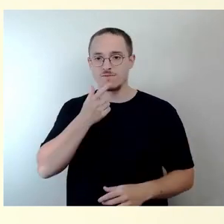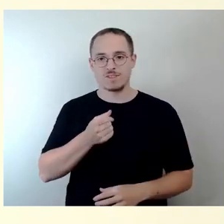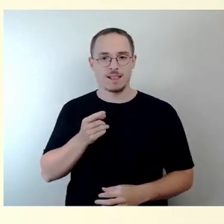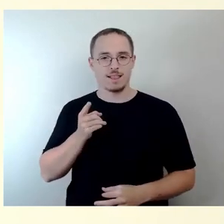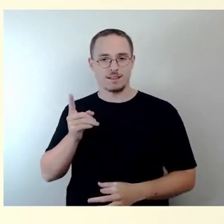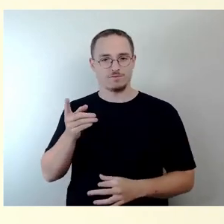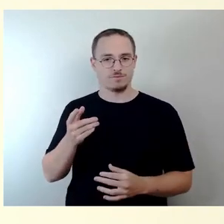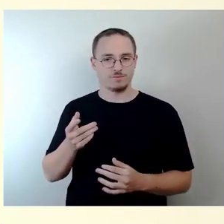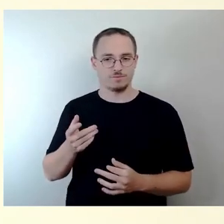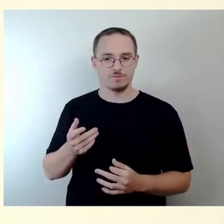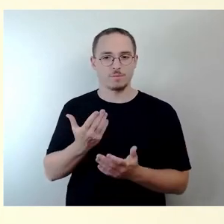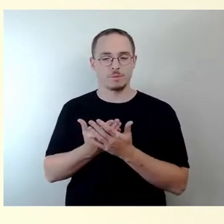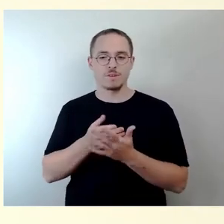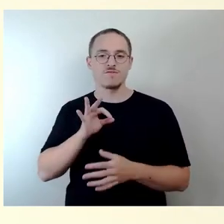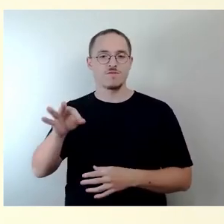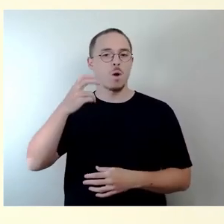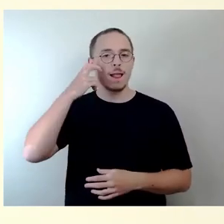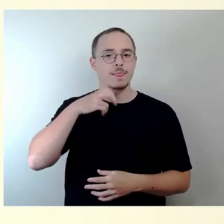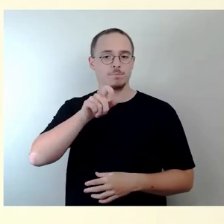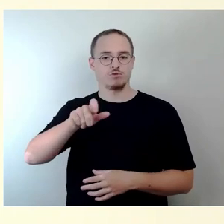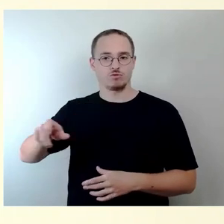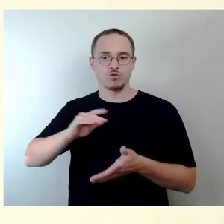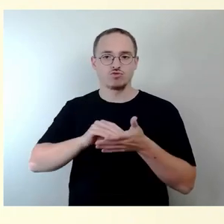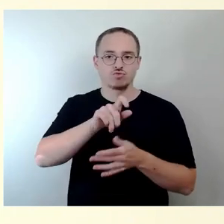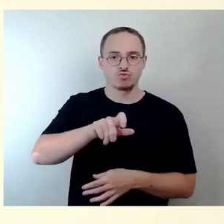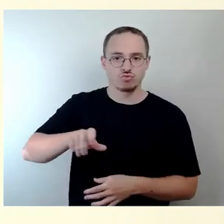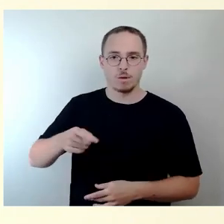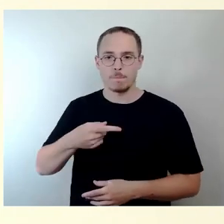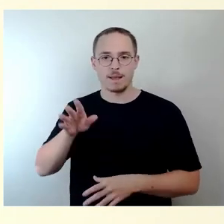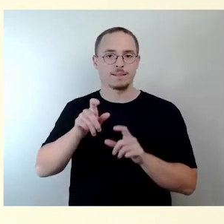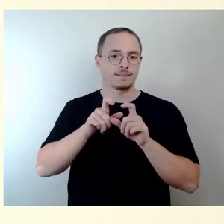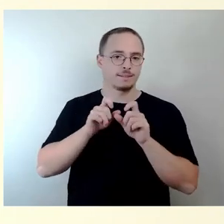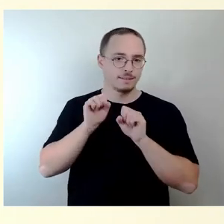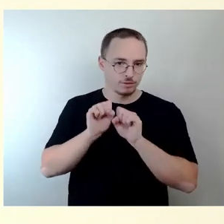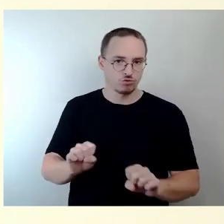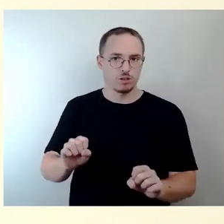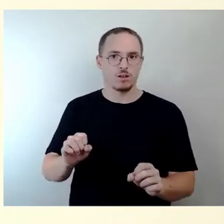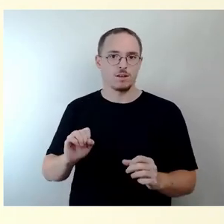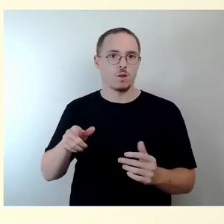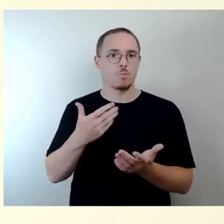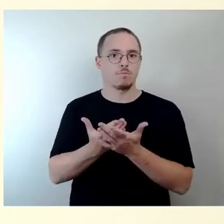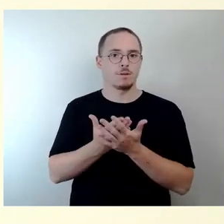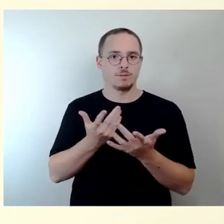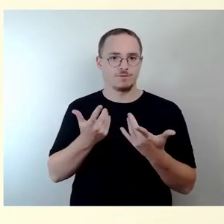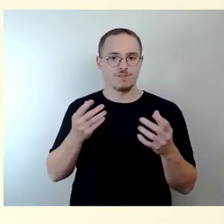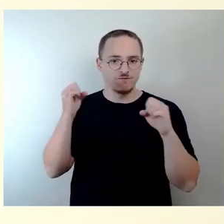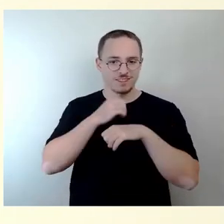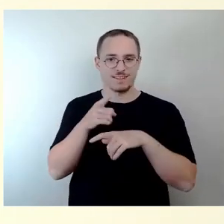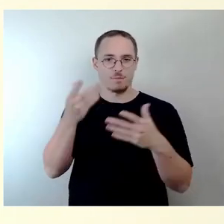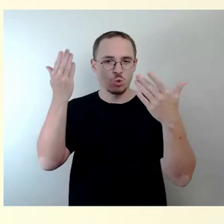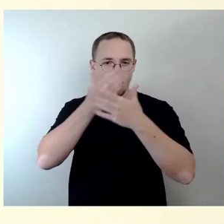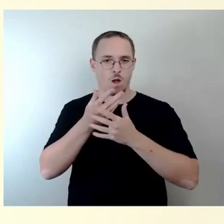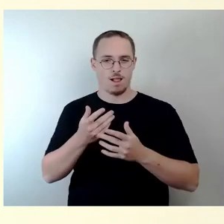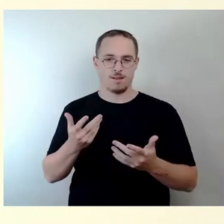auch für ältere Menschen gelöst, Schülerverkehrsicherer, lange Fußwege insbesondere auch in der dunklen Jahreszeit vermieden. Und wir erschließen sozusagen